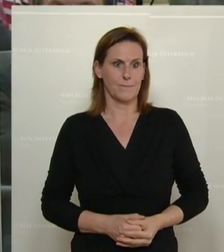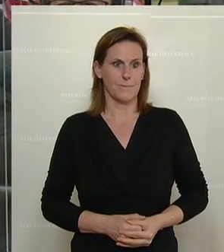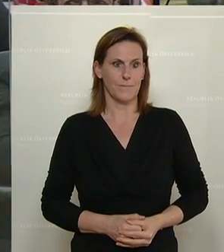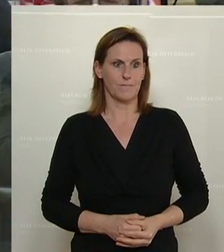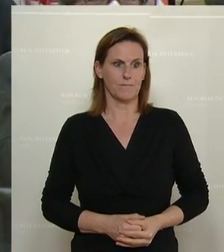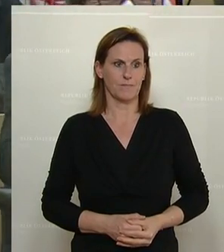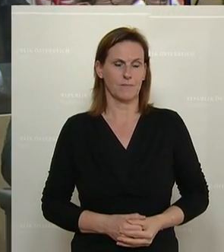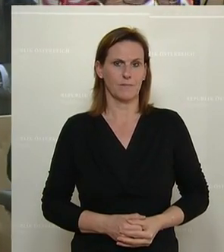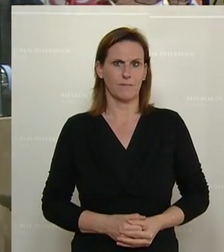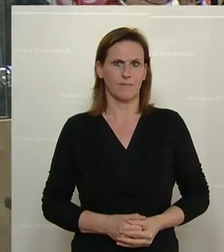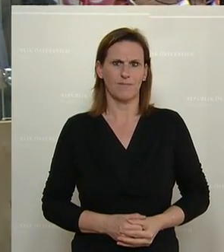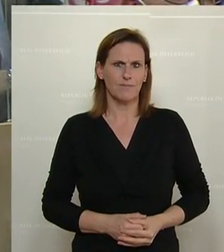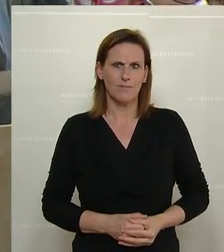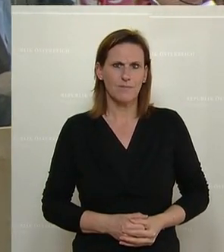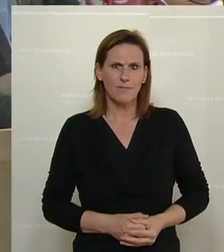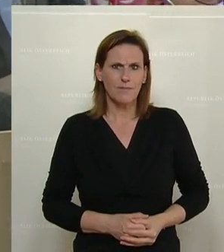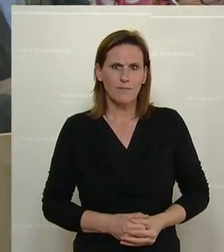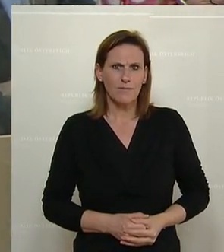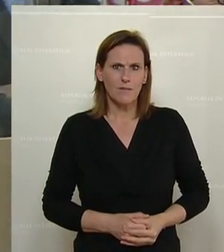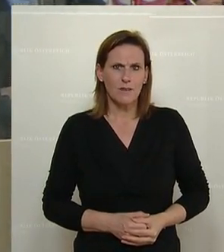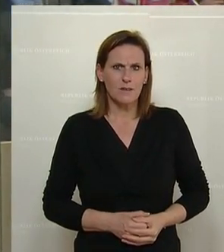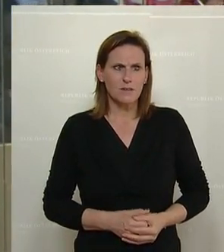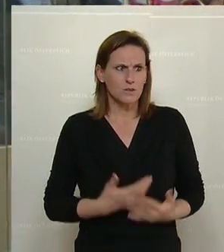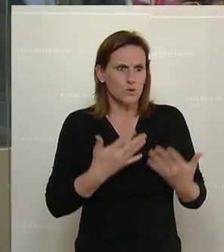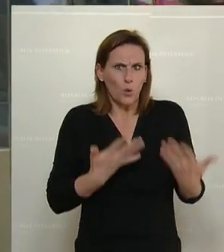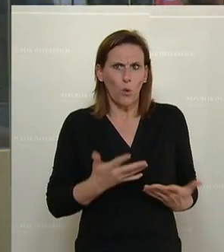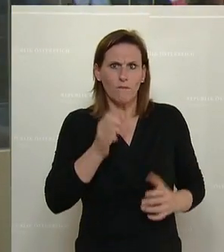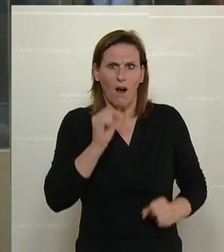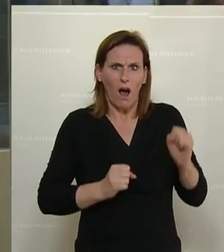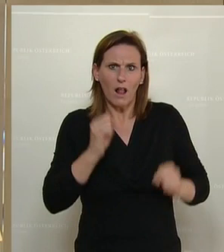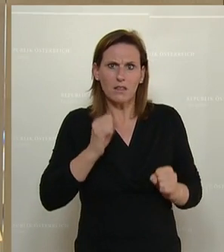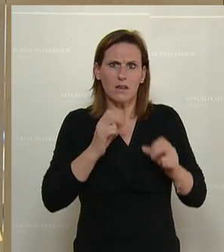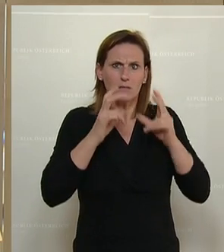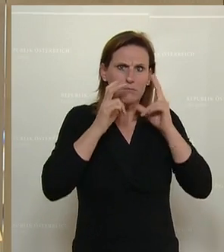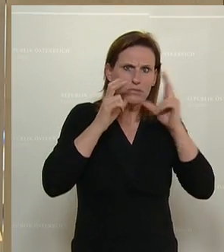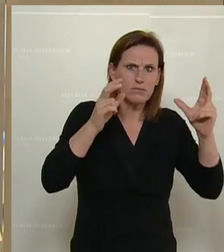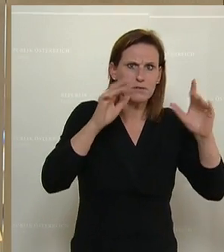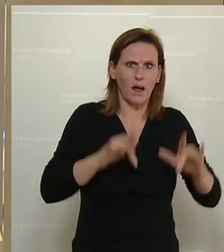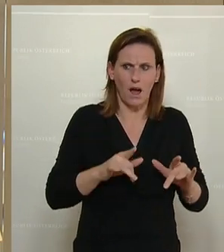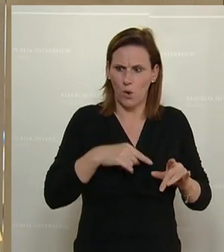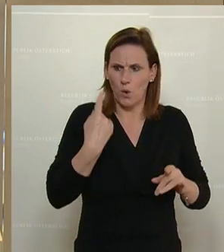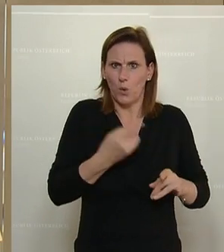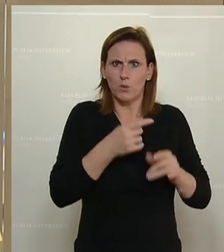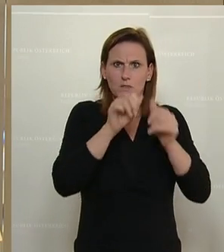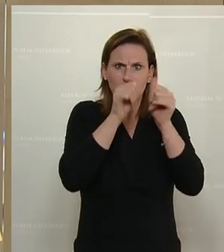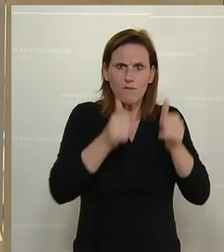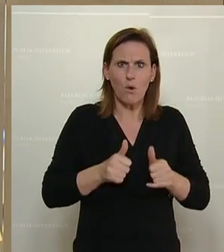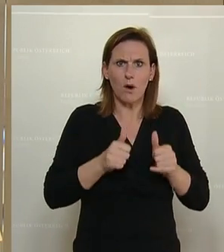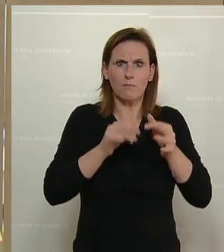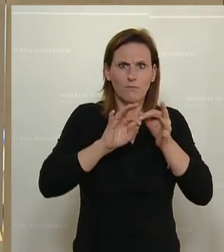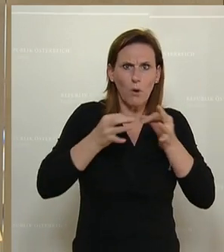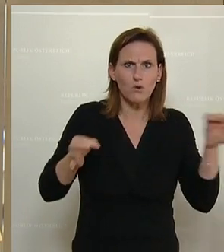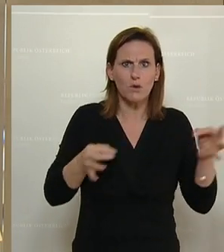Es steht Ihnen keineswegs zu, unsere Art der Fragestellung, unsere